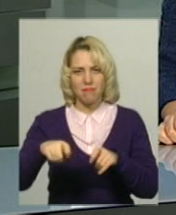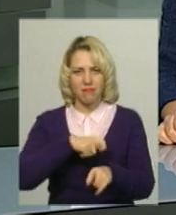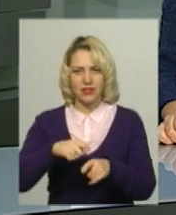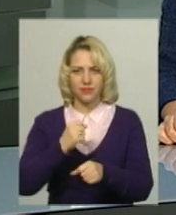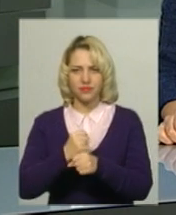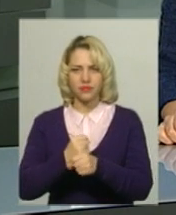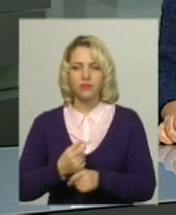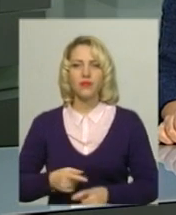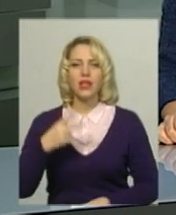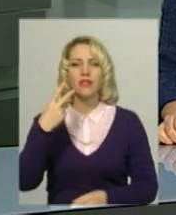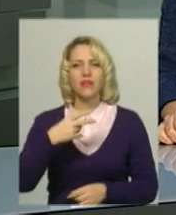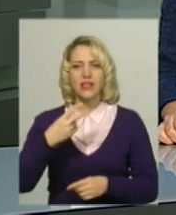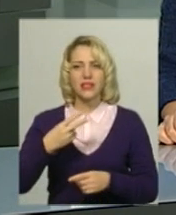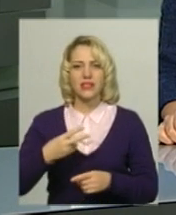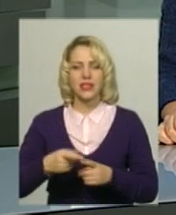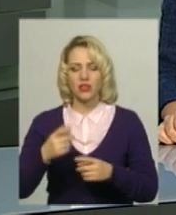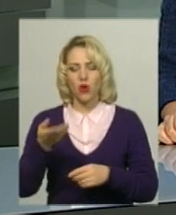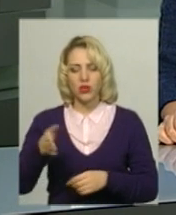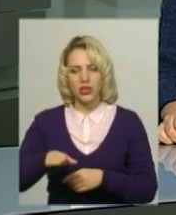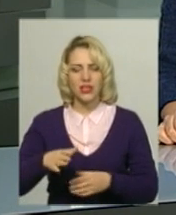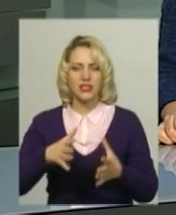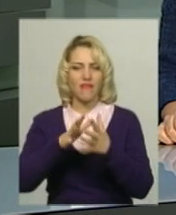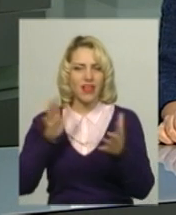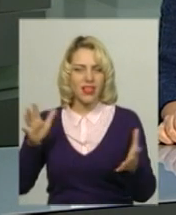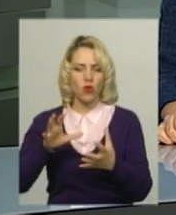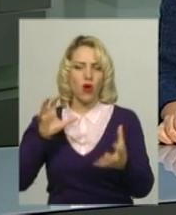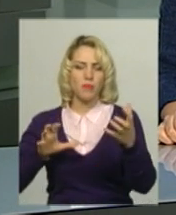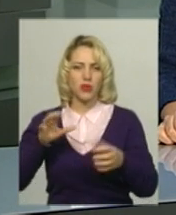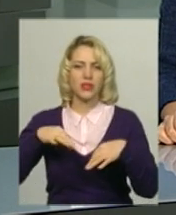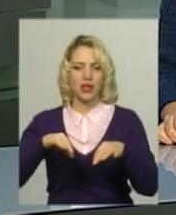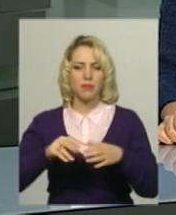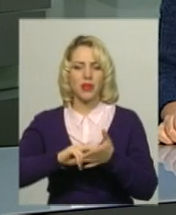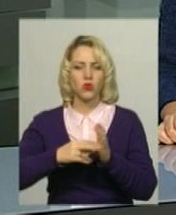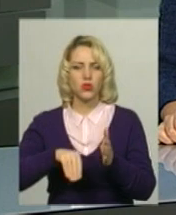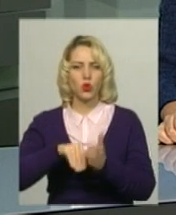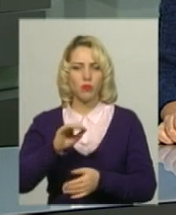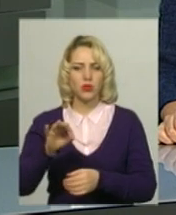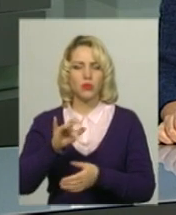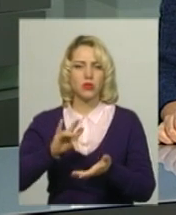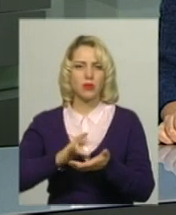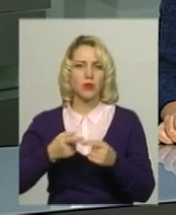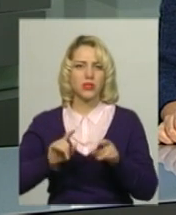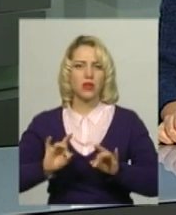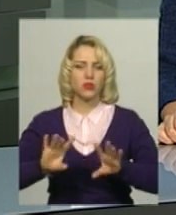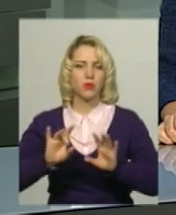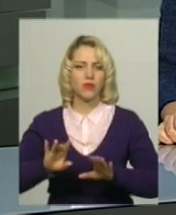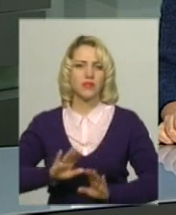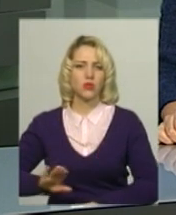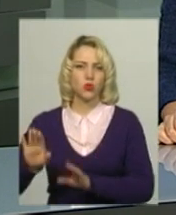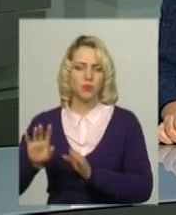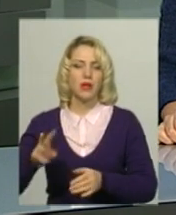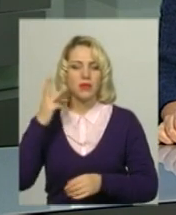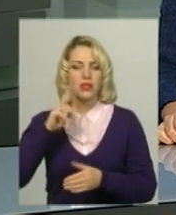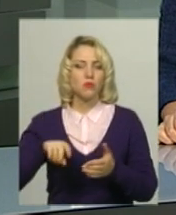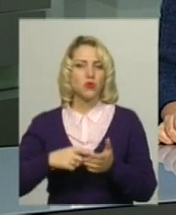20 одиниць великогабаритного транспорту планують закупити наступного року в обласному центрі. Про це розповів заступник Хмельницького міського